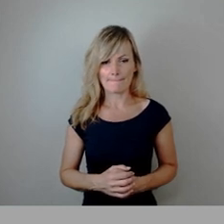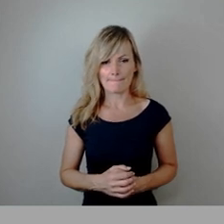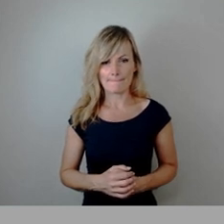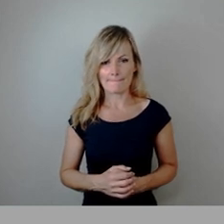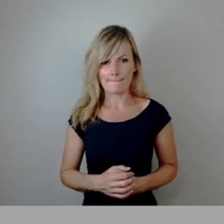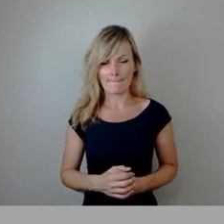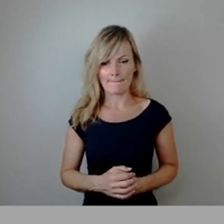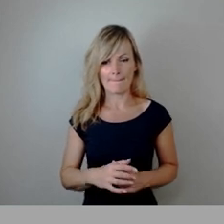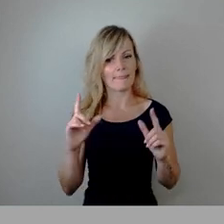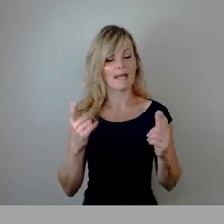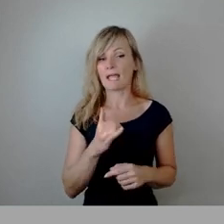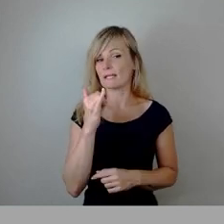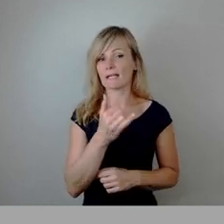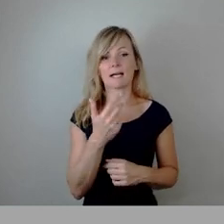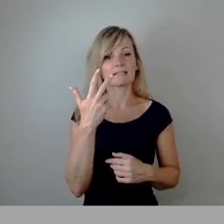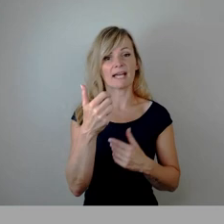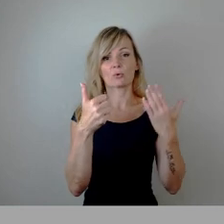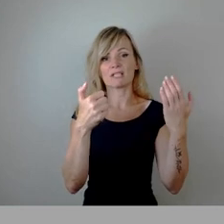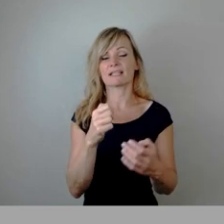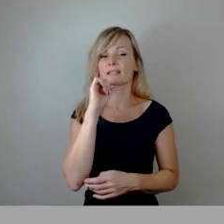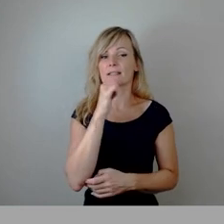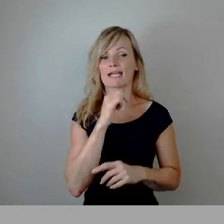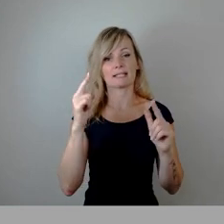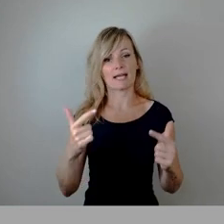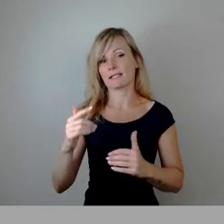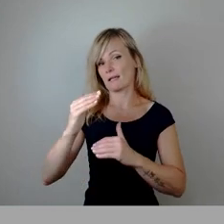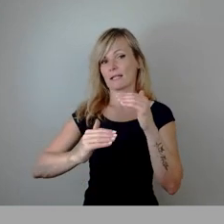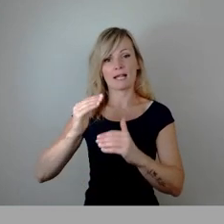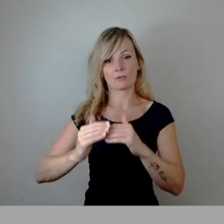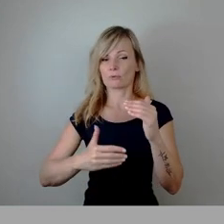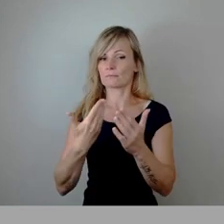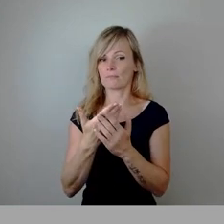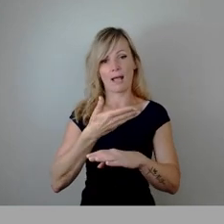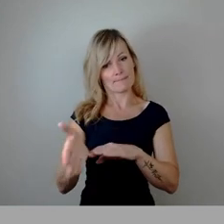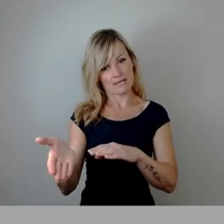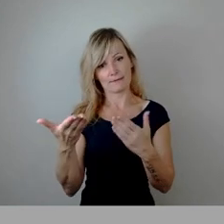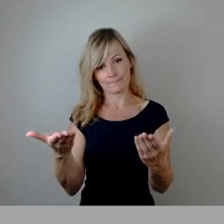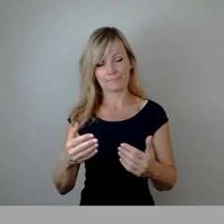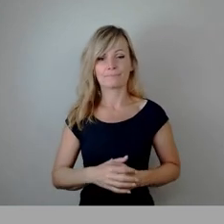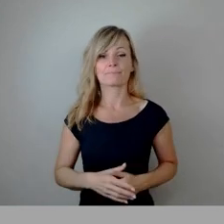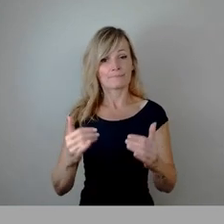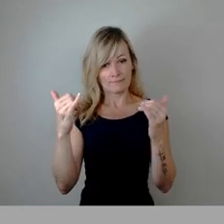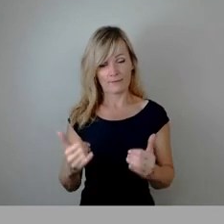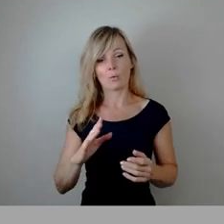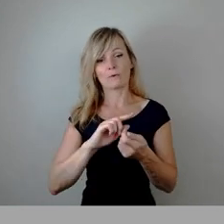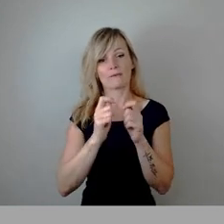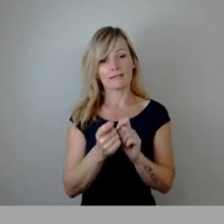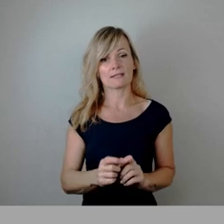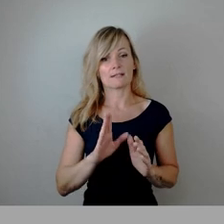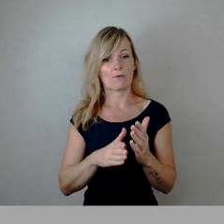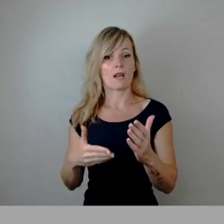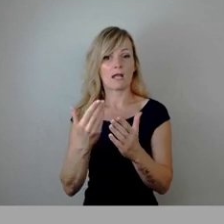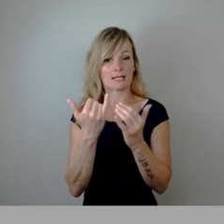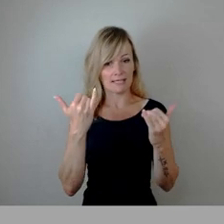Keine Ja-Stimme, 63 Nein, keine Enthaltungen. Damit abgelehnt. Wir kommen damit zur Abstimmung über die Vorlage. Wer